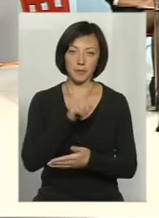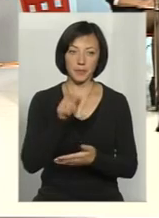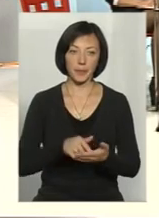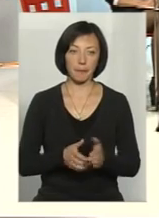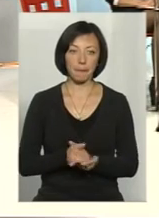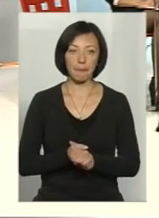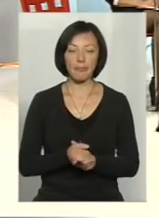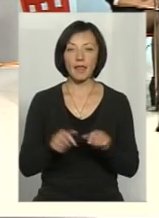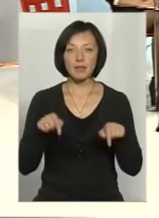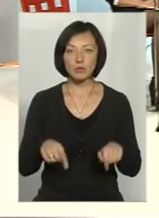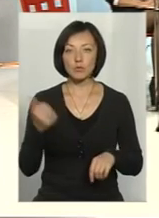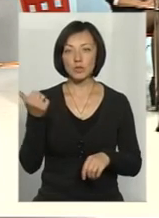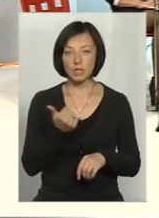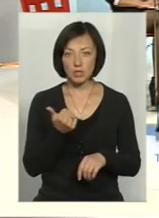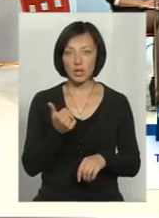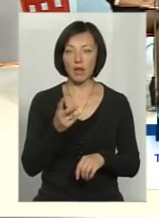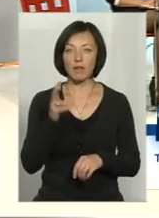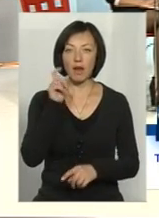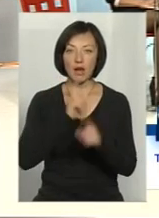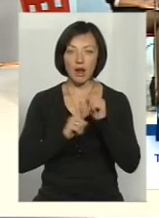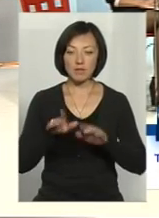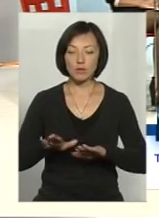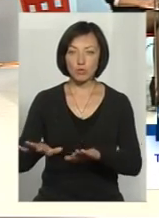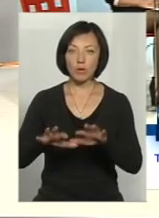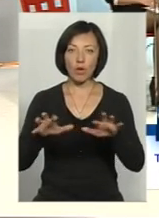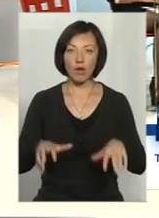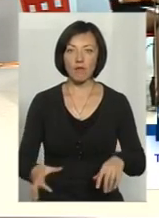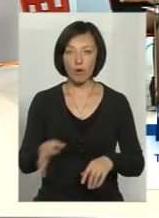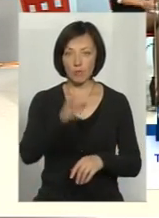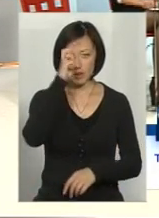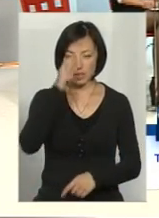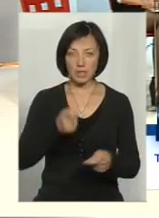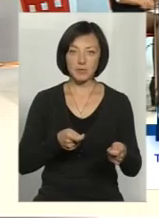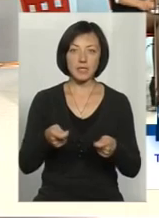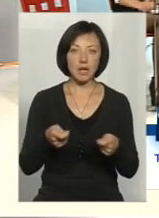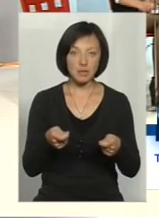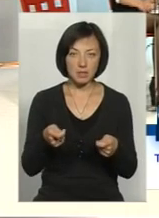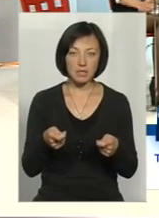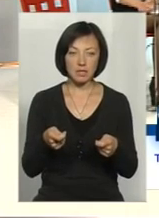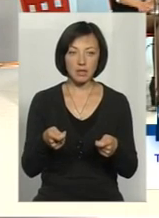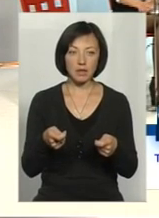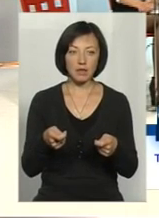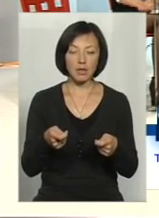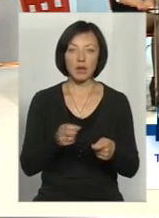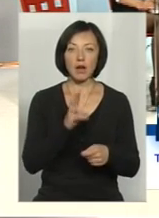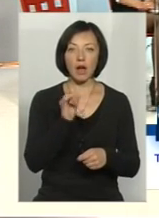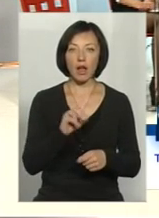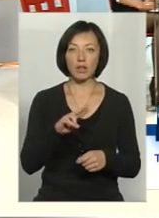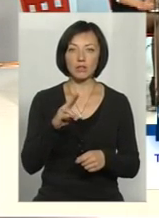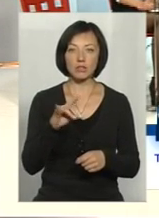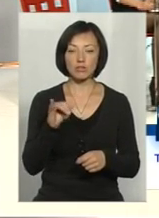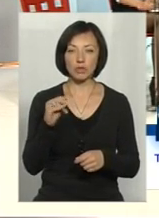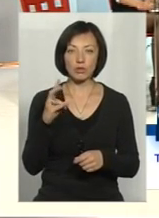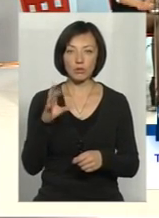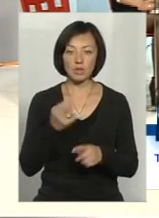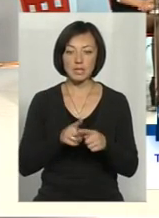Буквально на цьому тижні на раді у заступника голови обласної державної адміністрації Кольниченко Володимир Ліща це питання